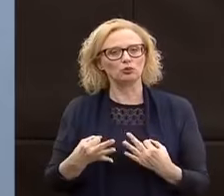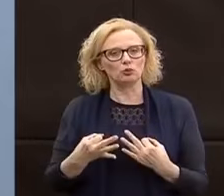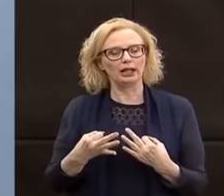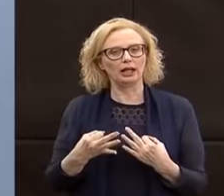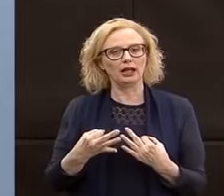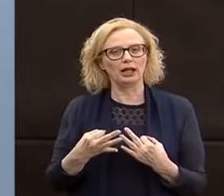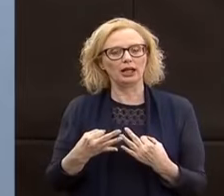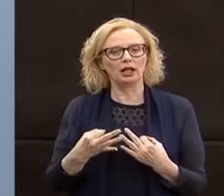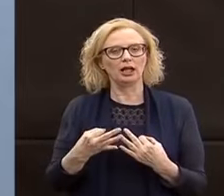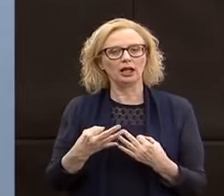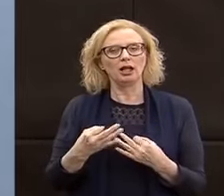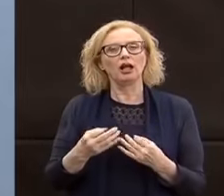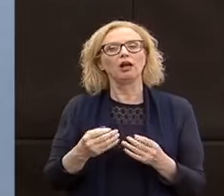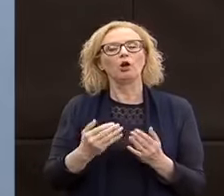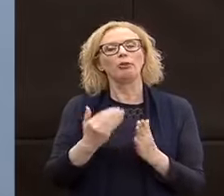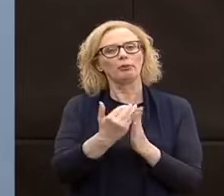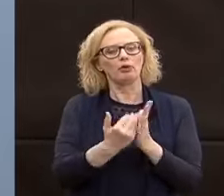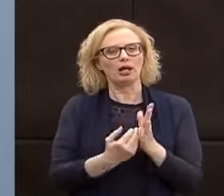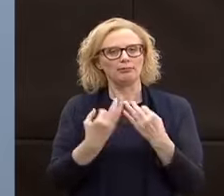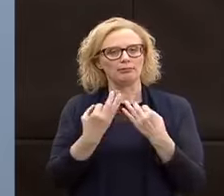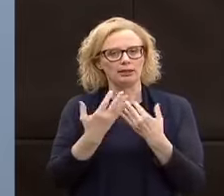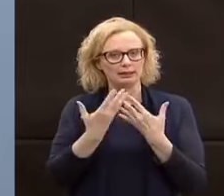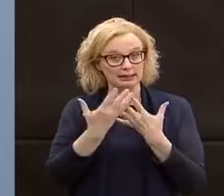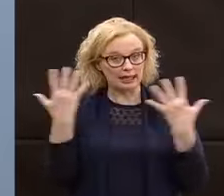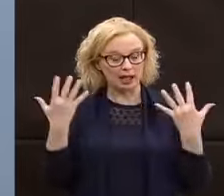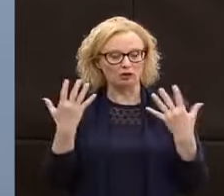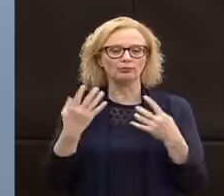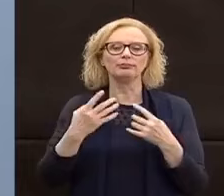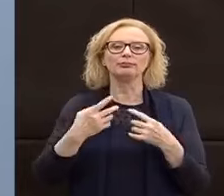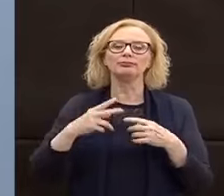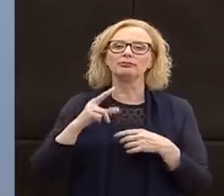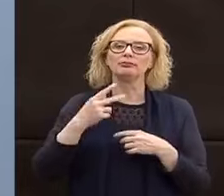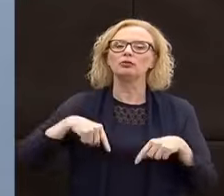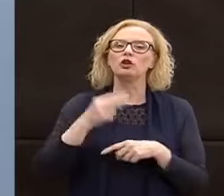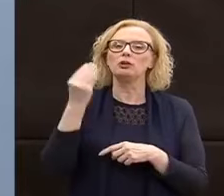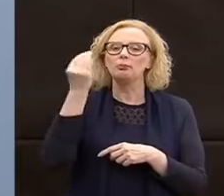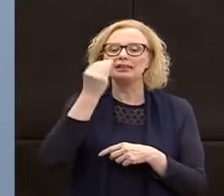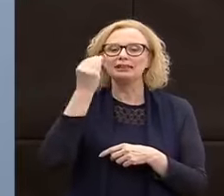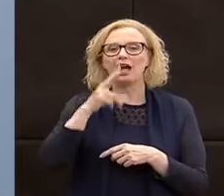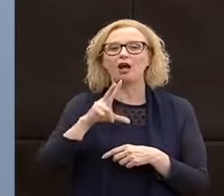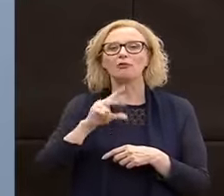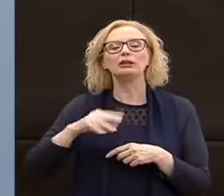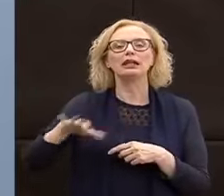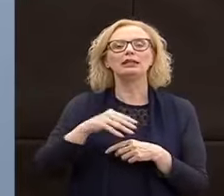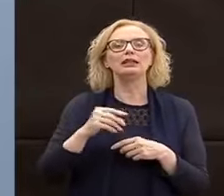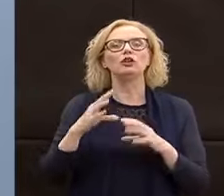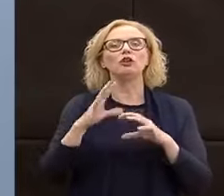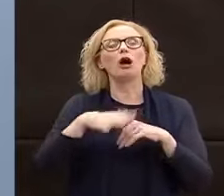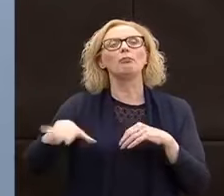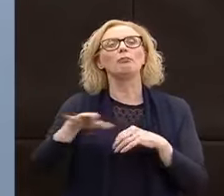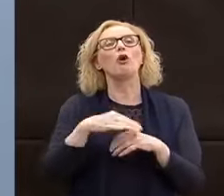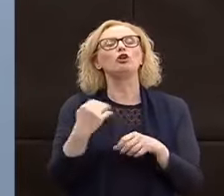roadmap chiara. Il Trentino, a nostro modo di vedere, è pronto per